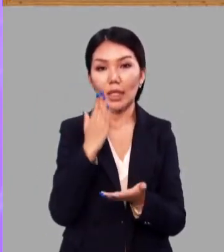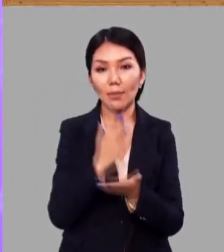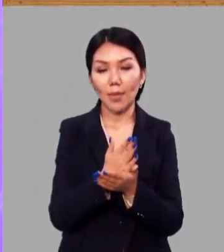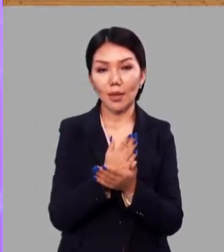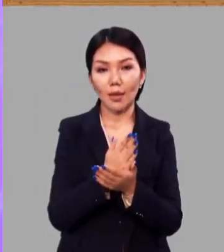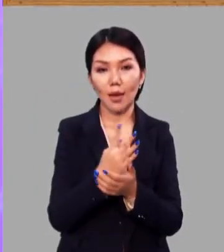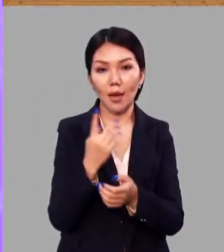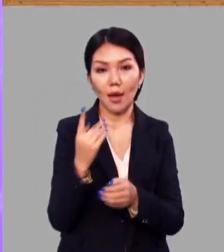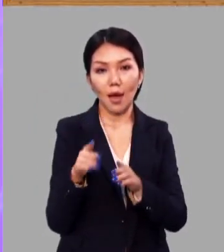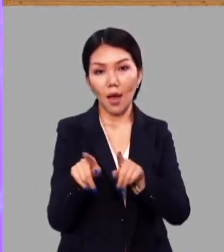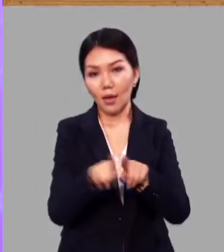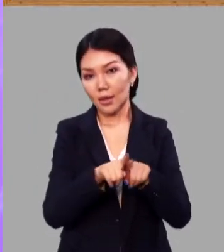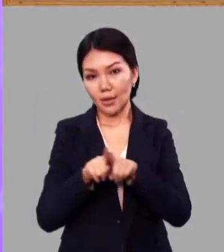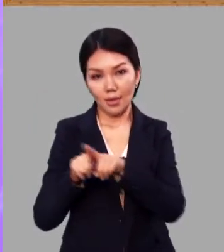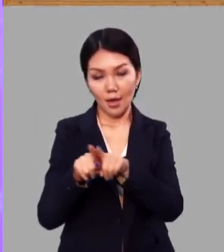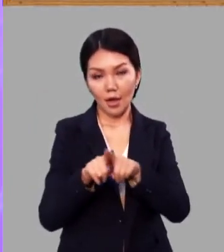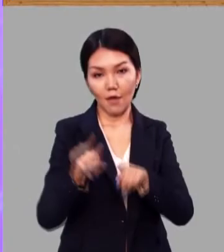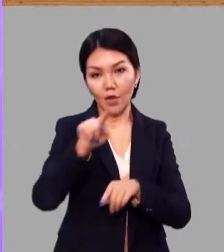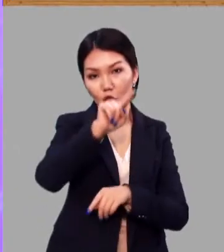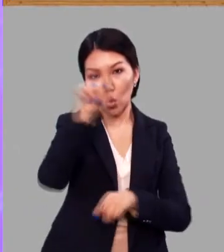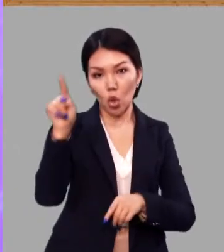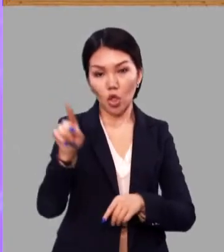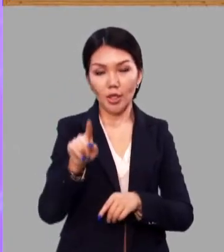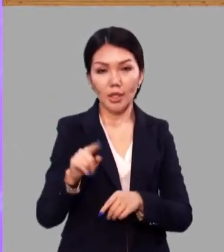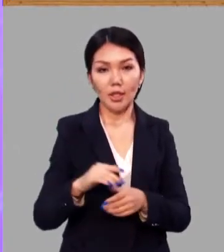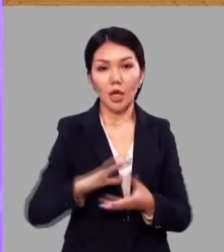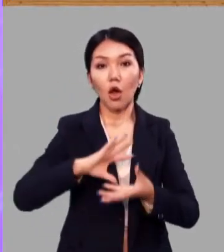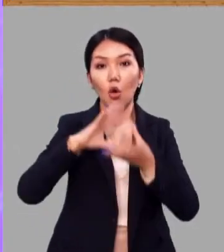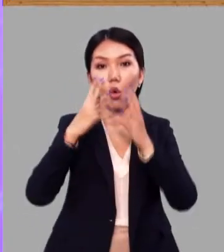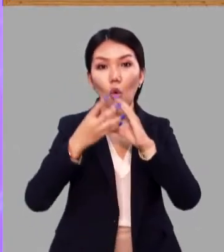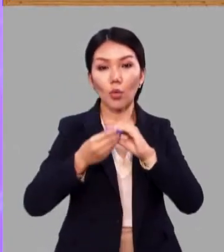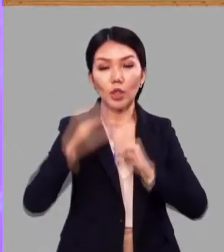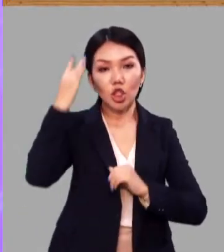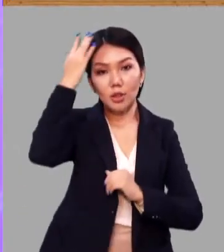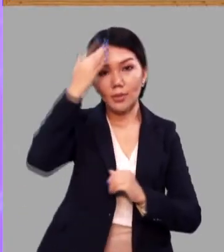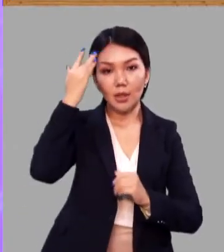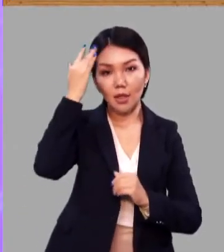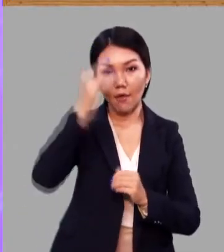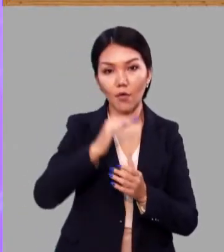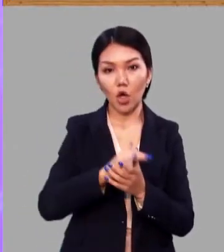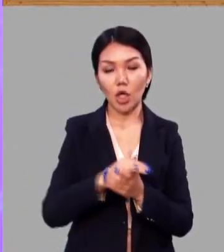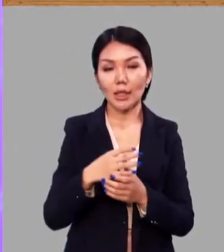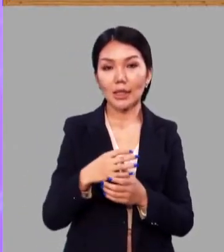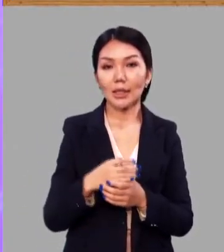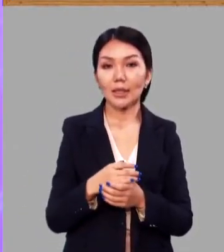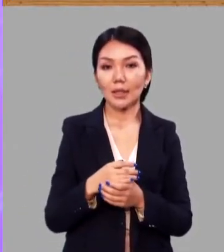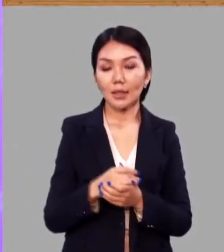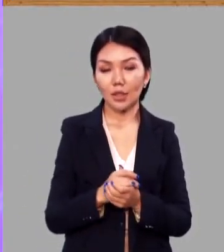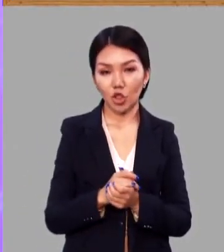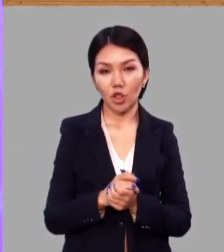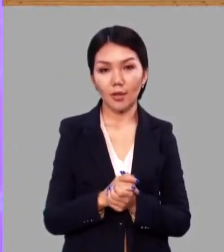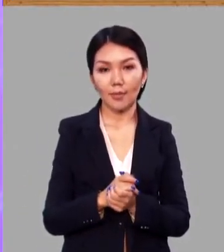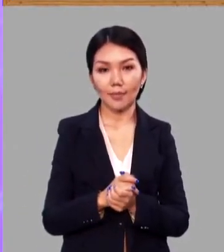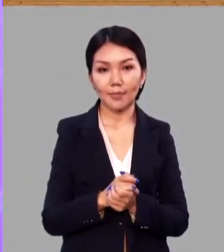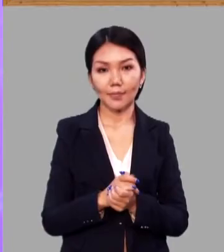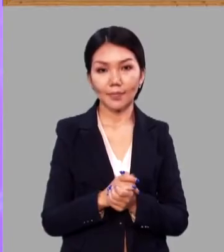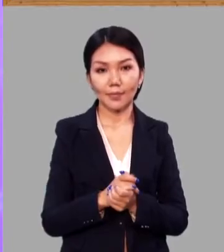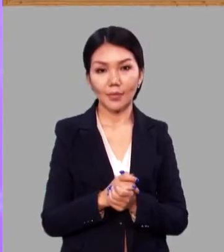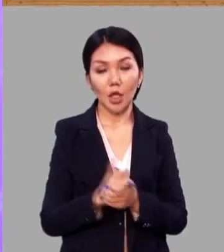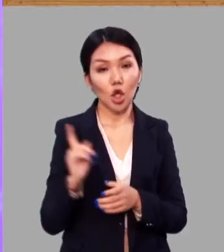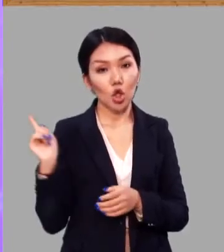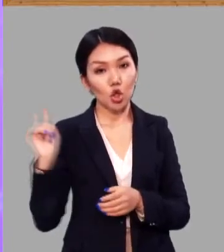которые имеют одинаковый корень и общее смысловое значение.